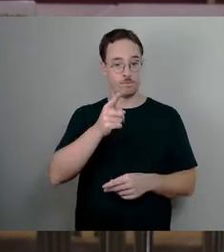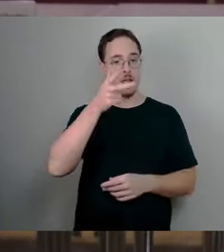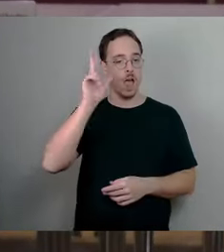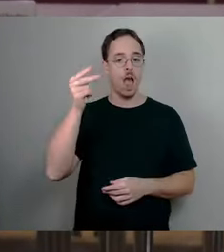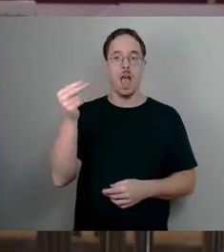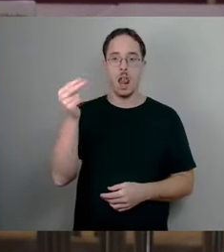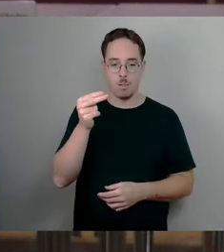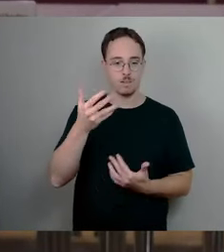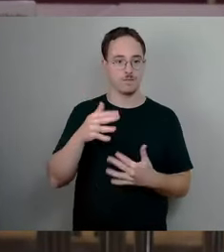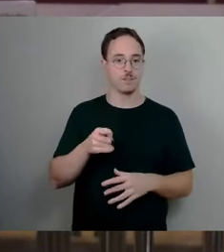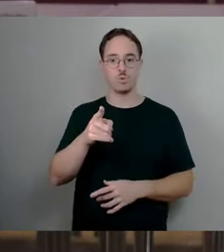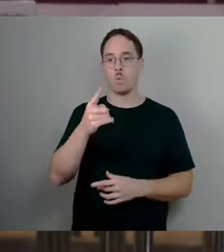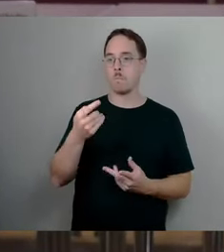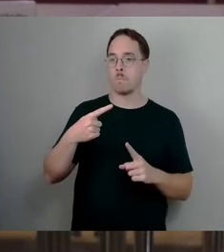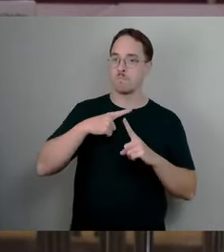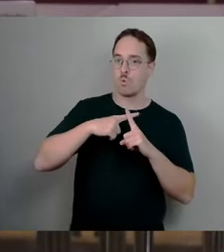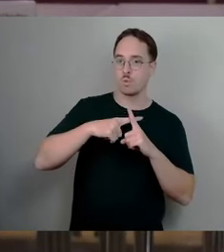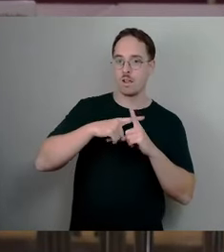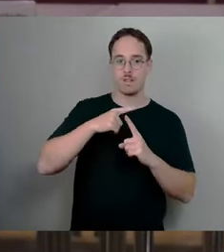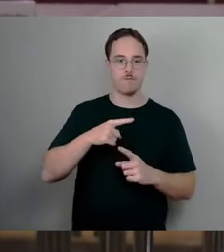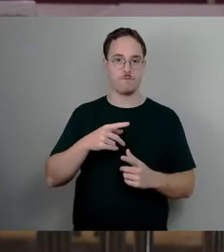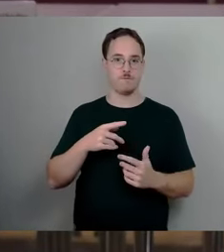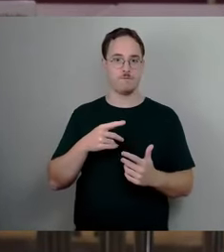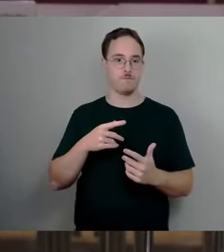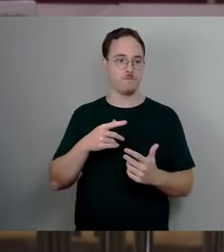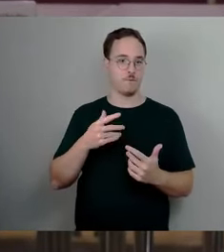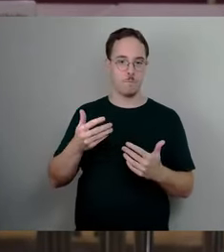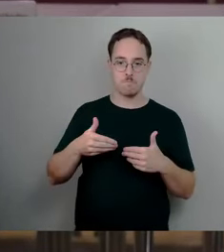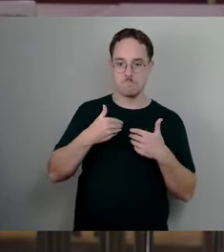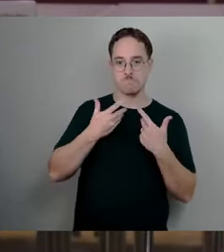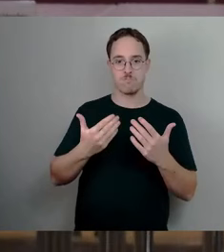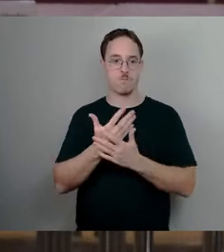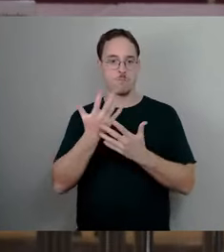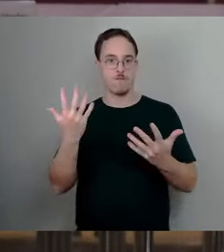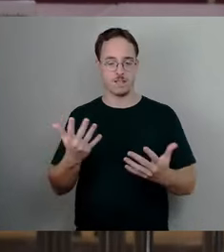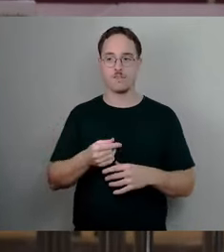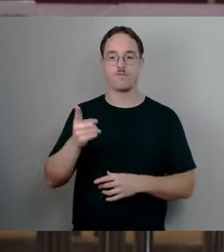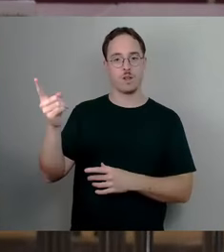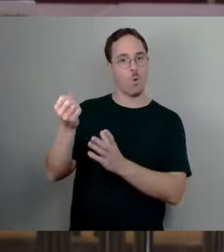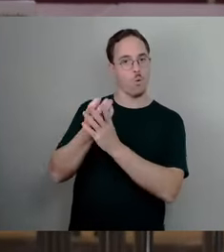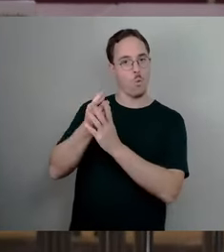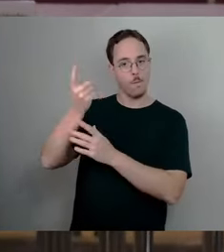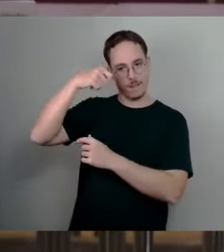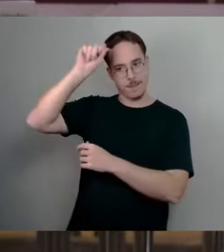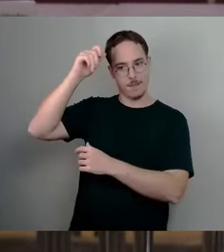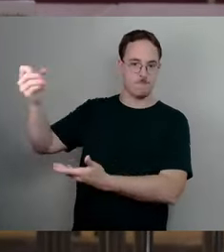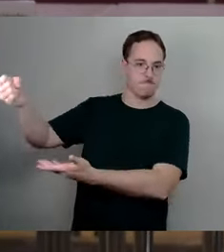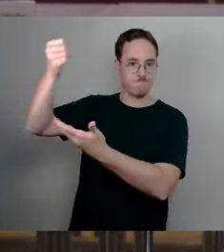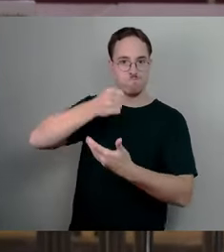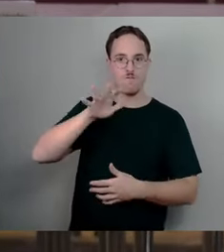den heutigen Zeiten ein solch großer Betrag für die Kultur in Aussicht gestellt wird. Und als